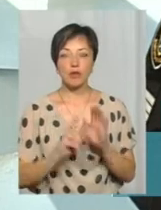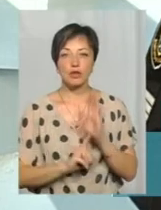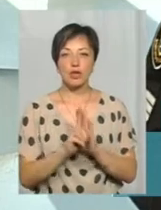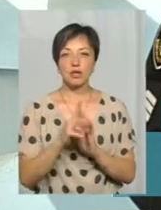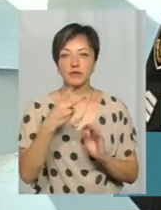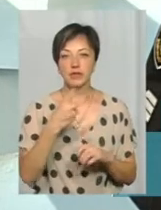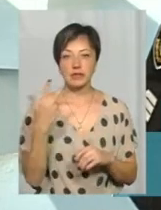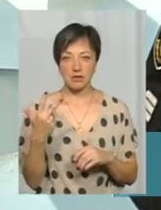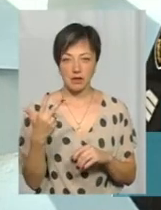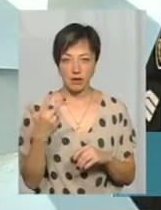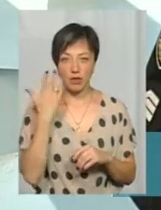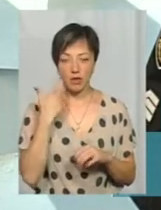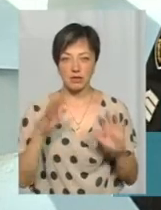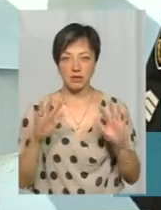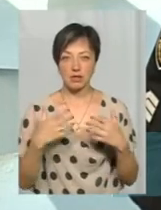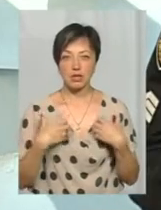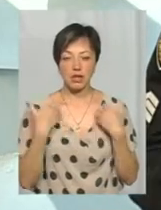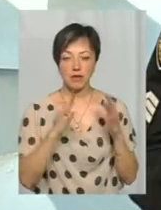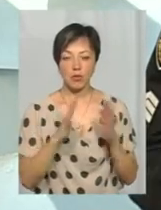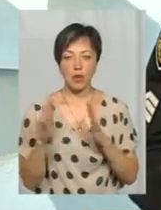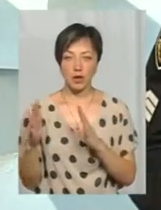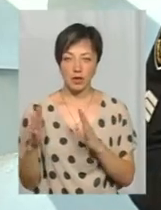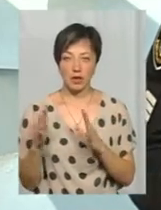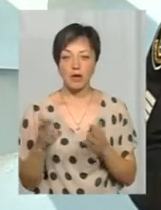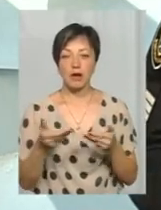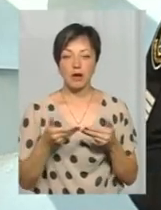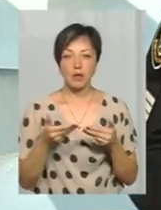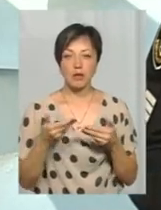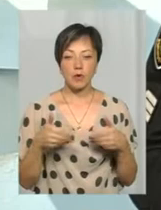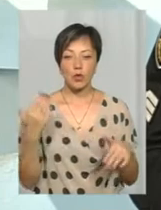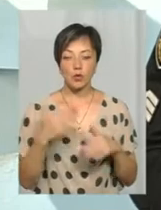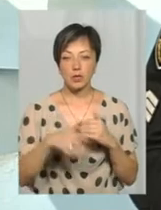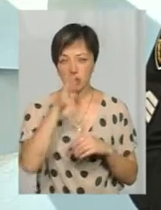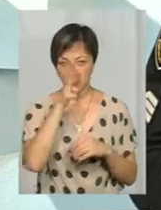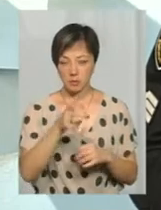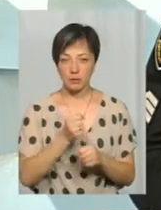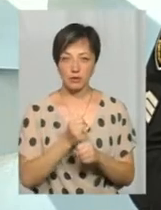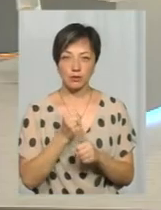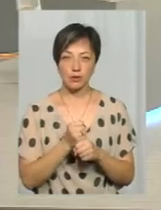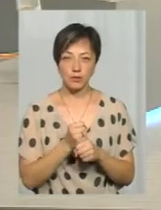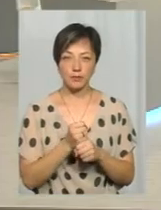-го, коли сталися жахливі події. Ми вже майже три місяці, як працюємо